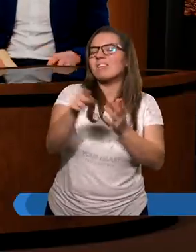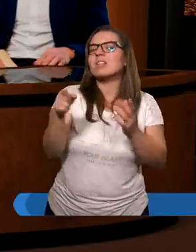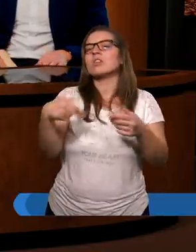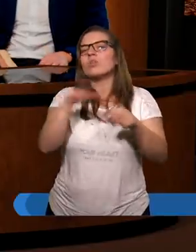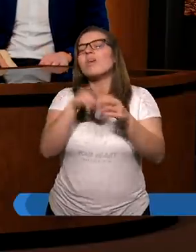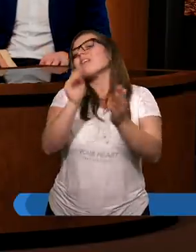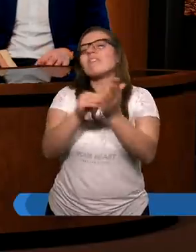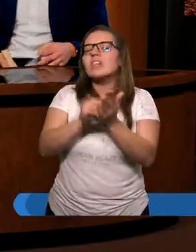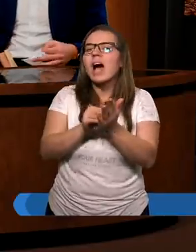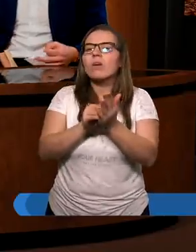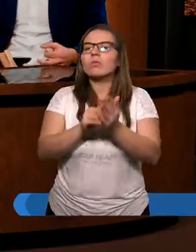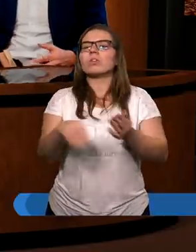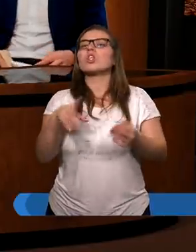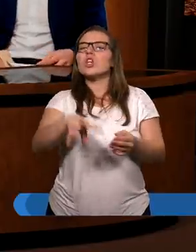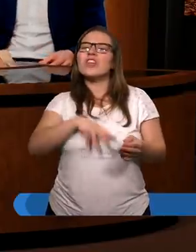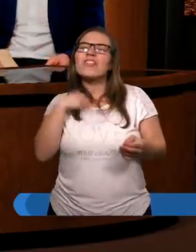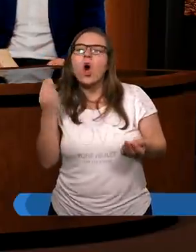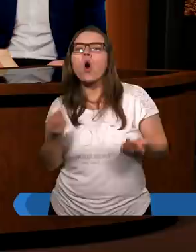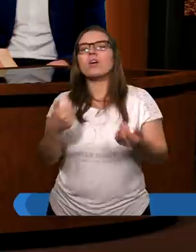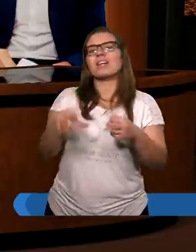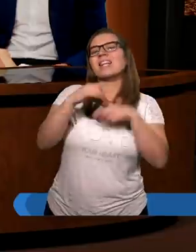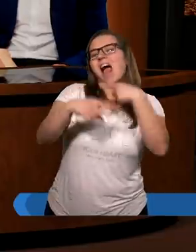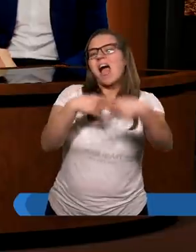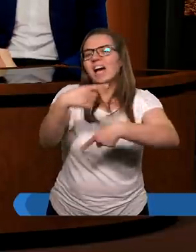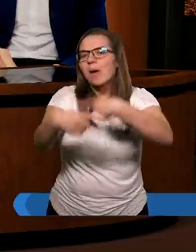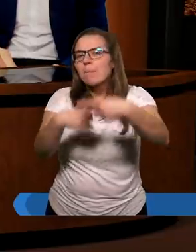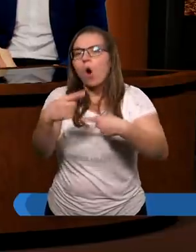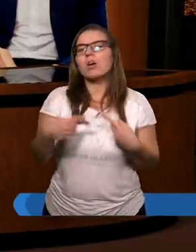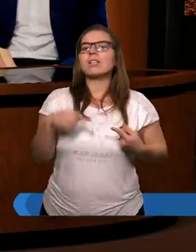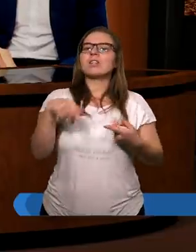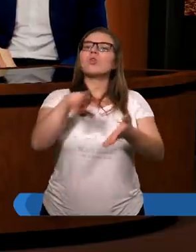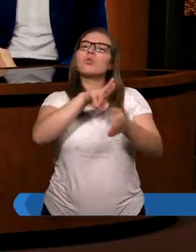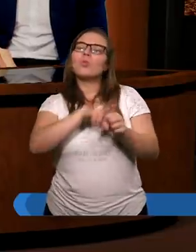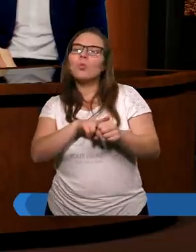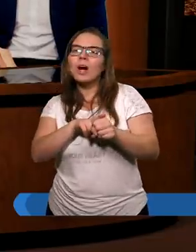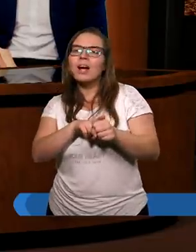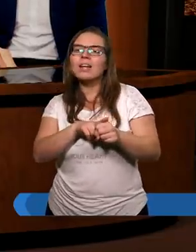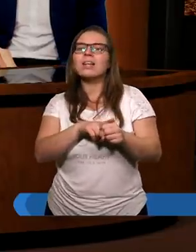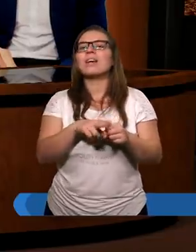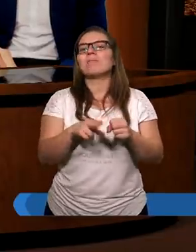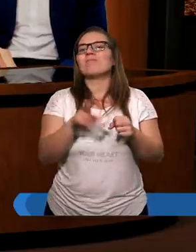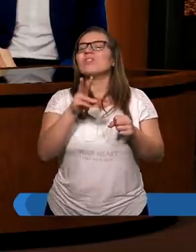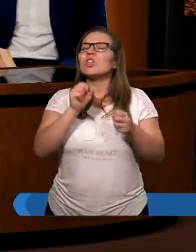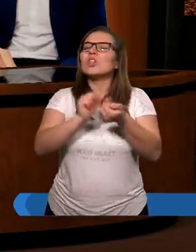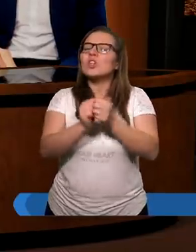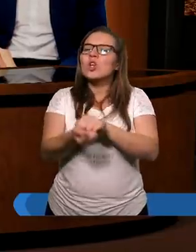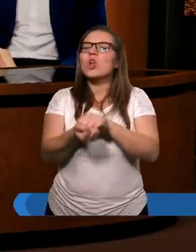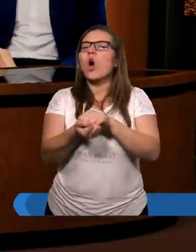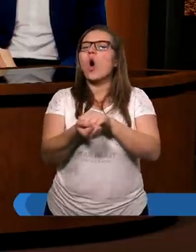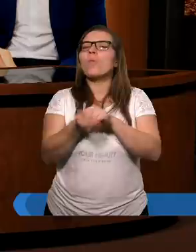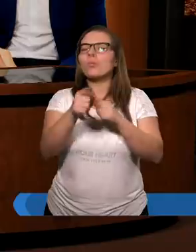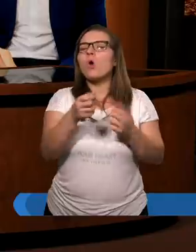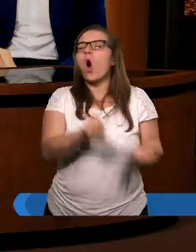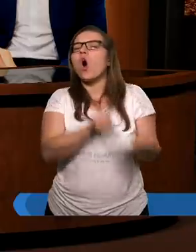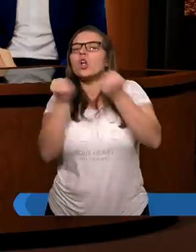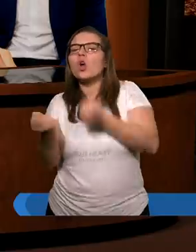zwyczajów, świąt, ceremonii, które wręcz odnosiły